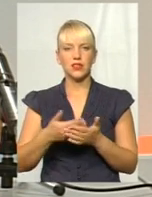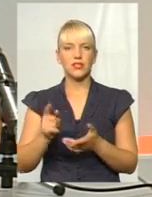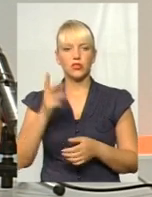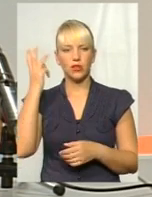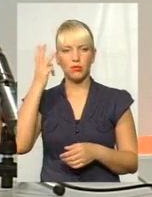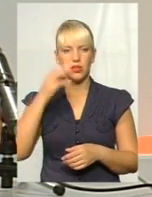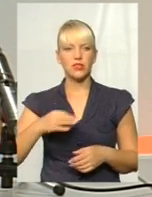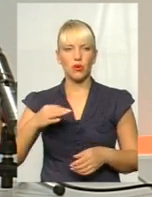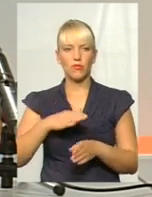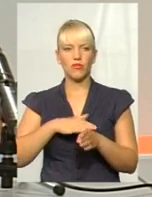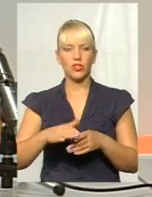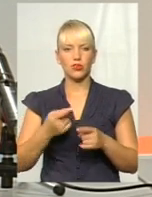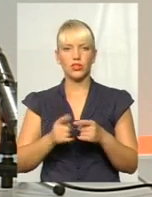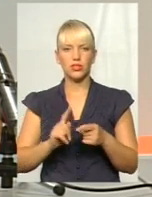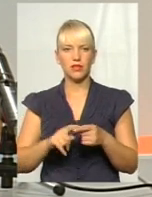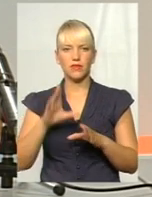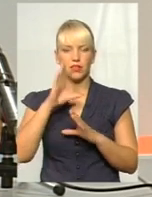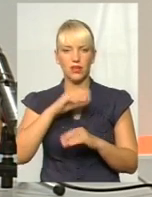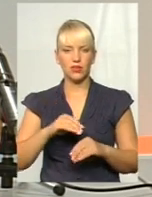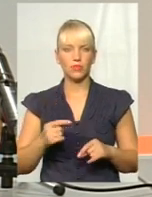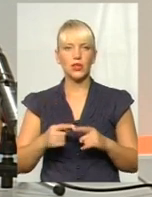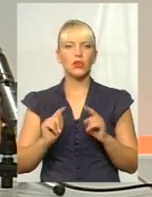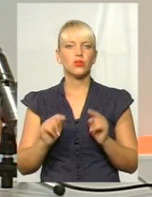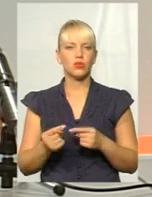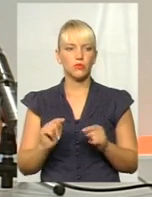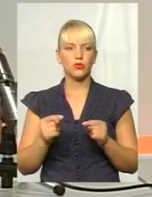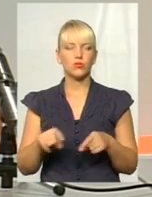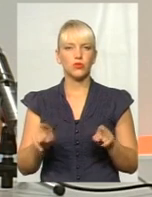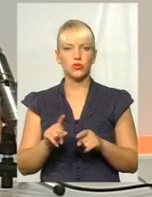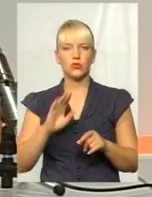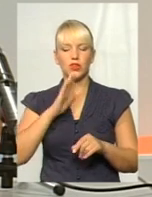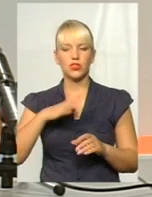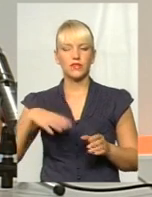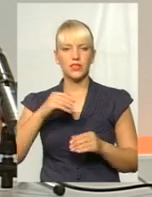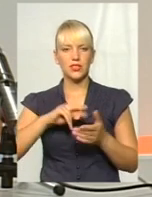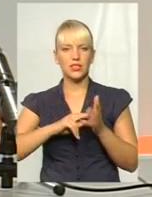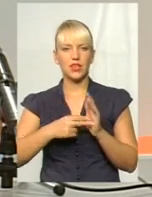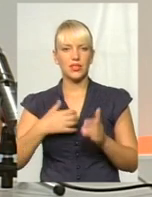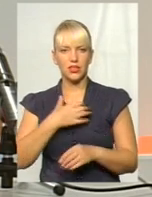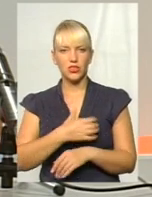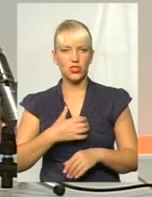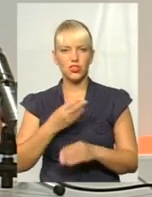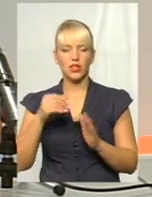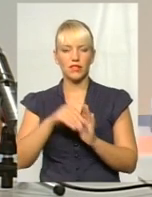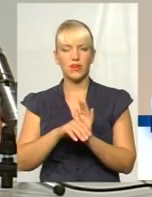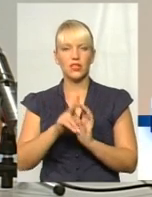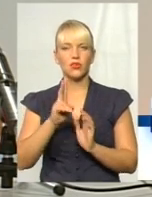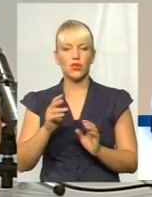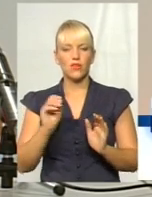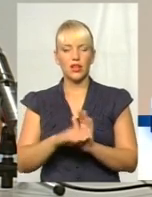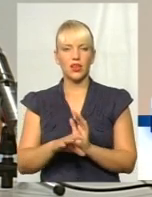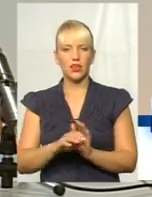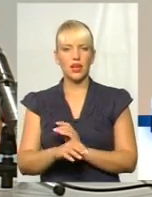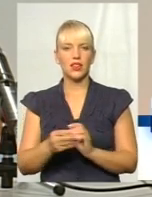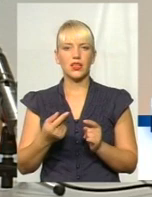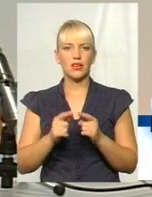воно виклило досить і досить вдало. Чому? Тому що всі наші стратегічні інвестори, які вкладали гроші, інвестиції протягом,